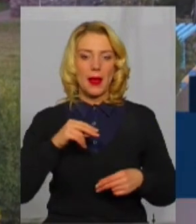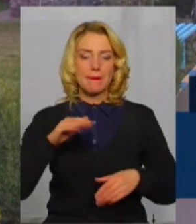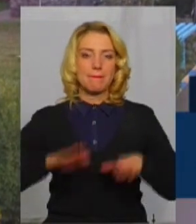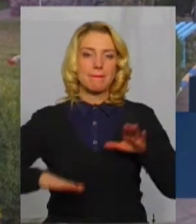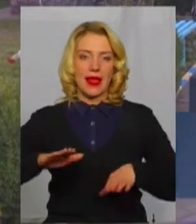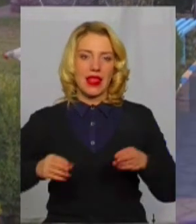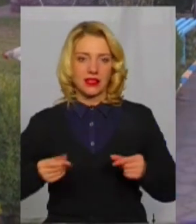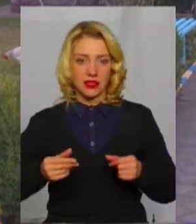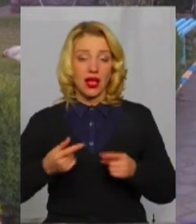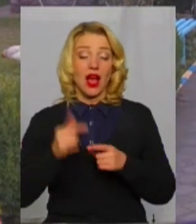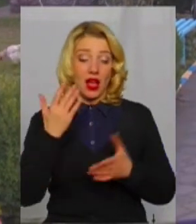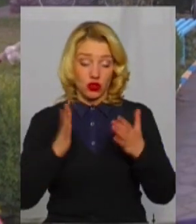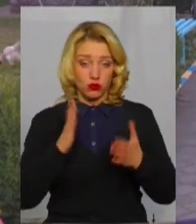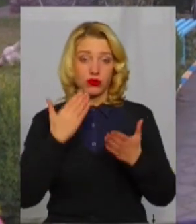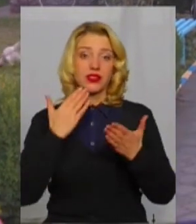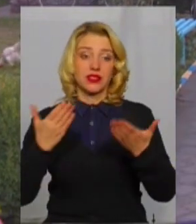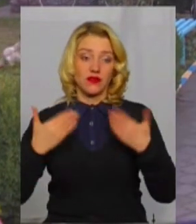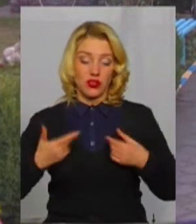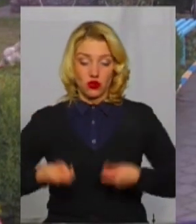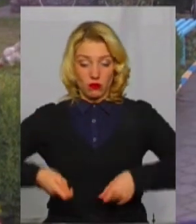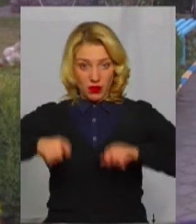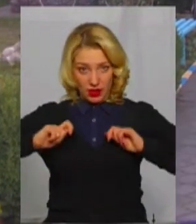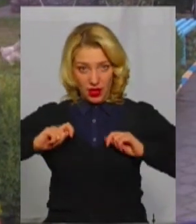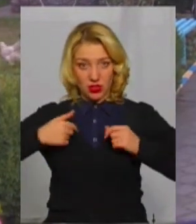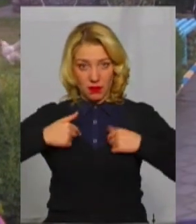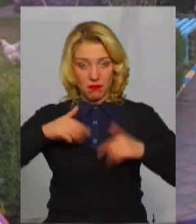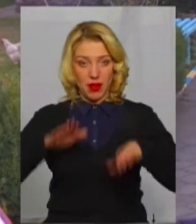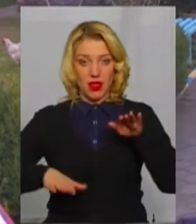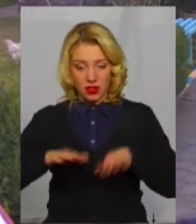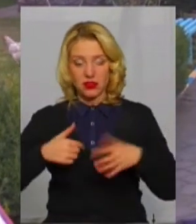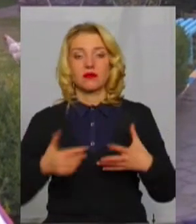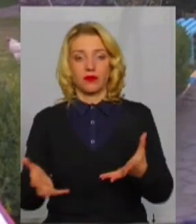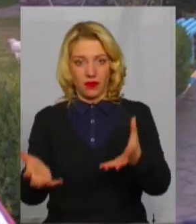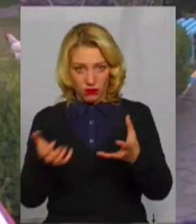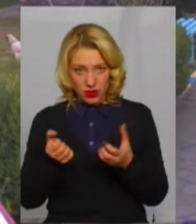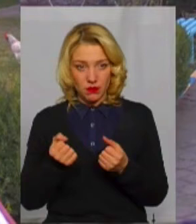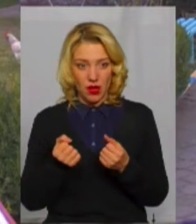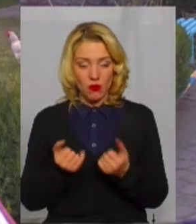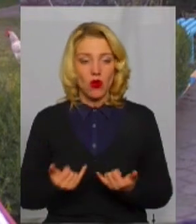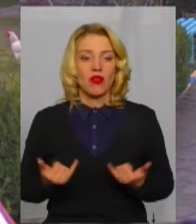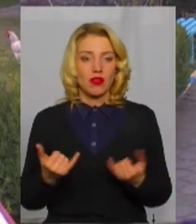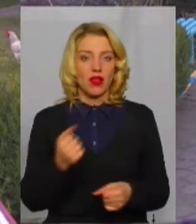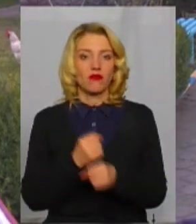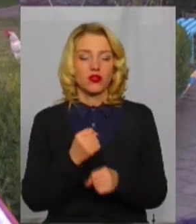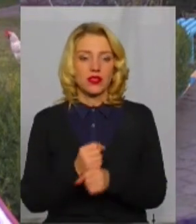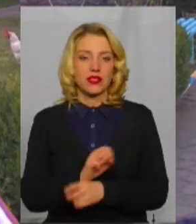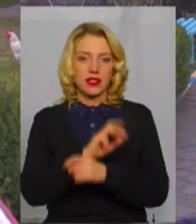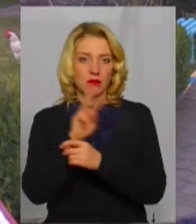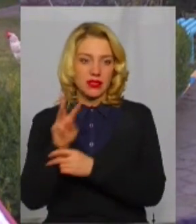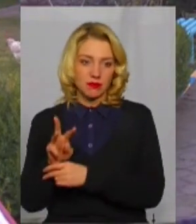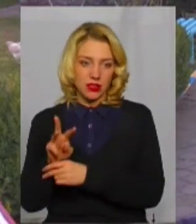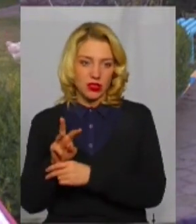звернення до нас, чи передача на баланс, ми її візьмемо. Для функціонування забезпечити ми